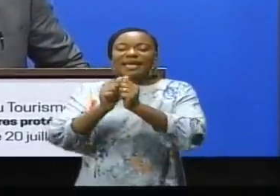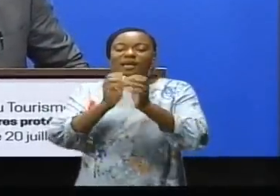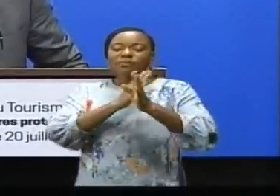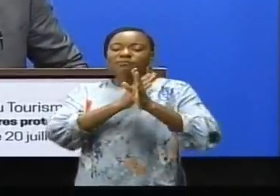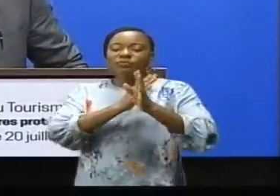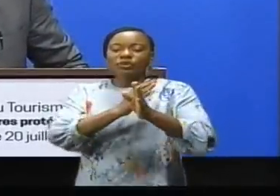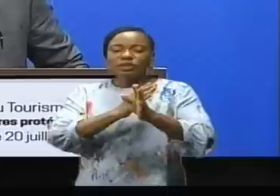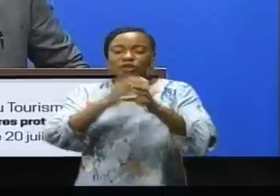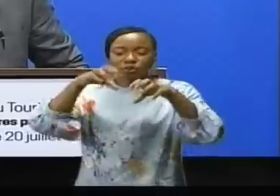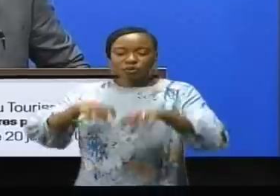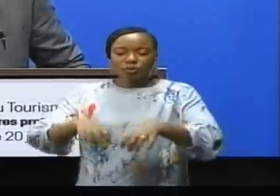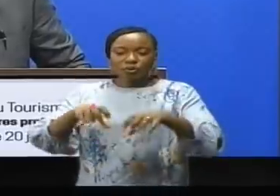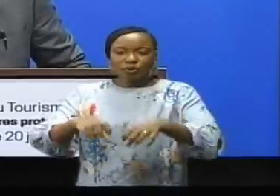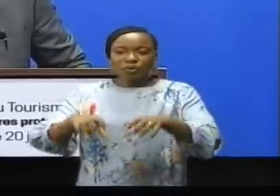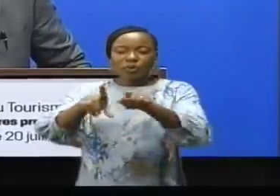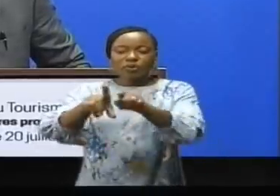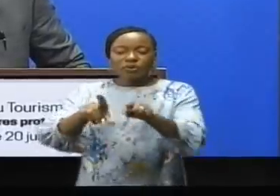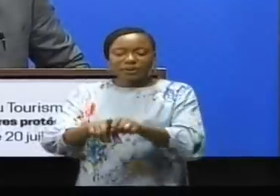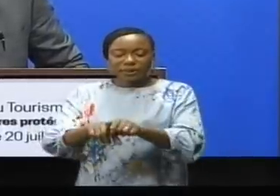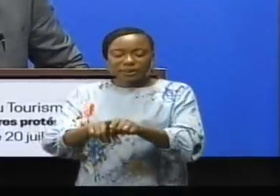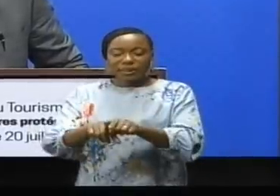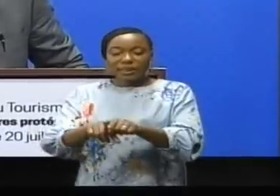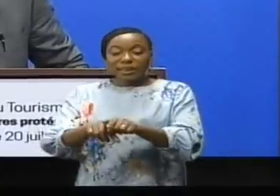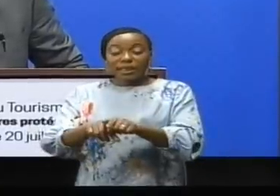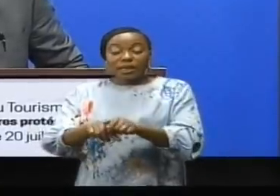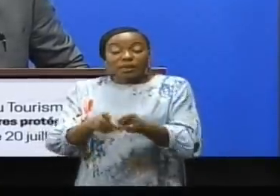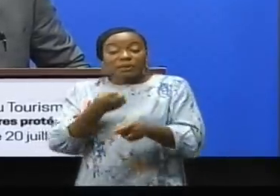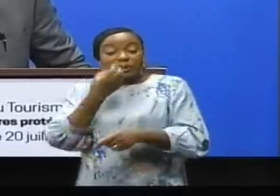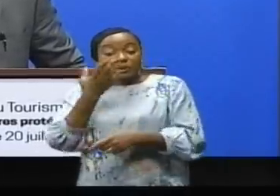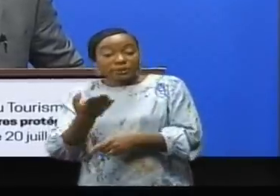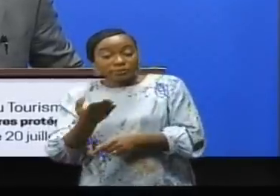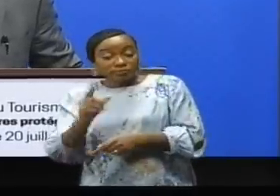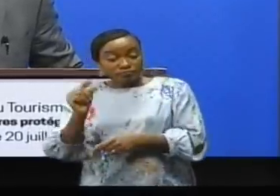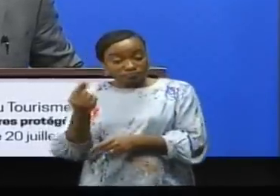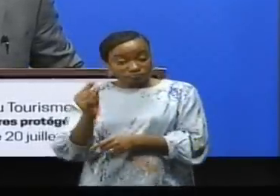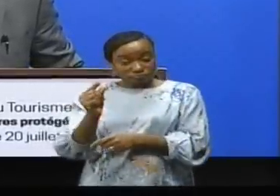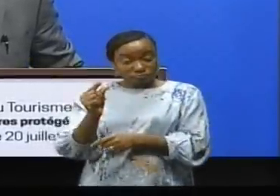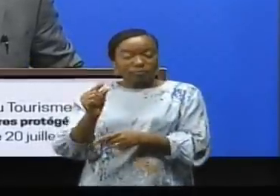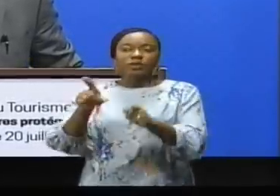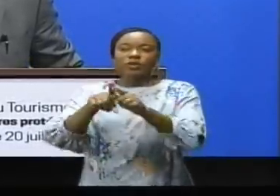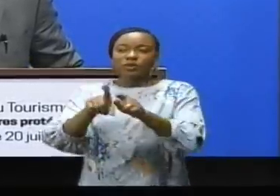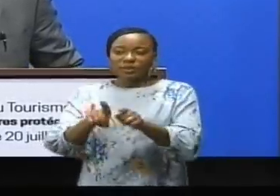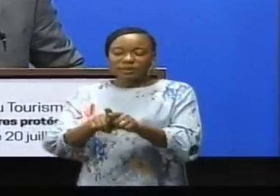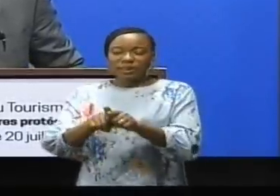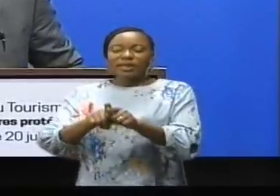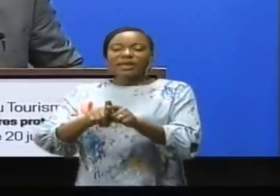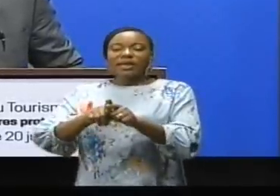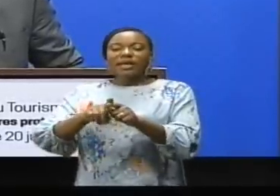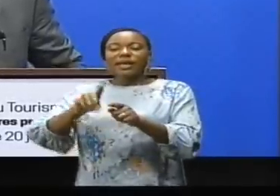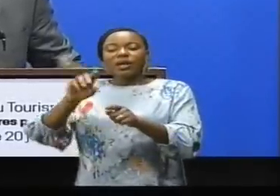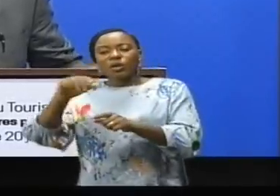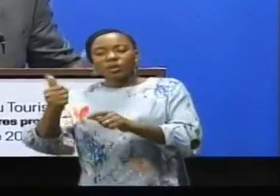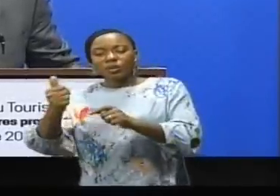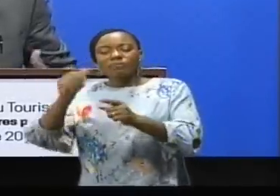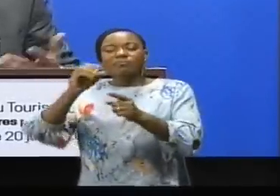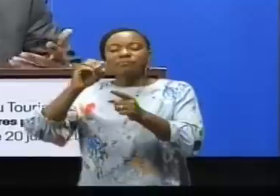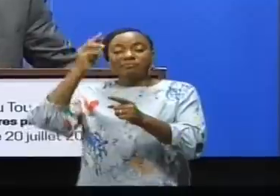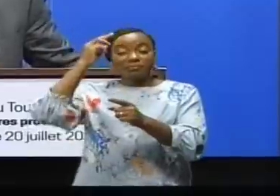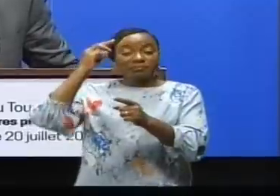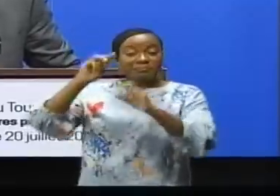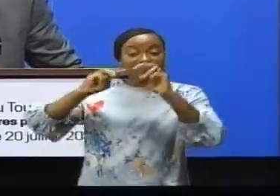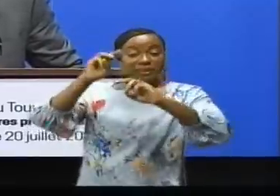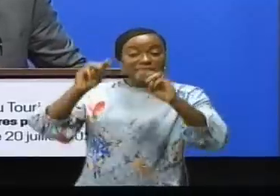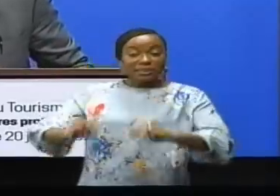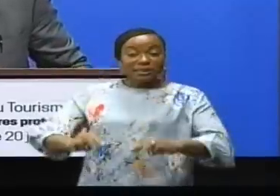Les aspects de la faune et de la flore sont gérés par le ministère de l'Environnement. Les aspects touristiques et toute